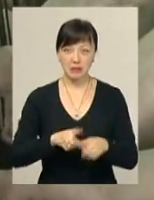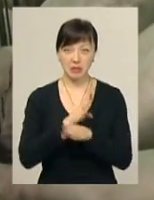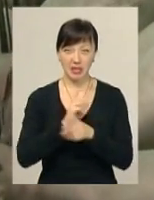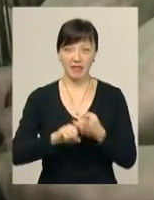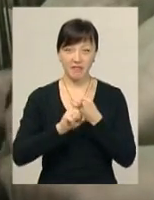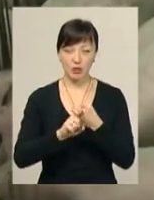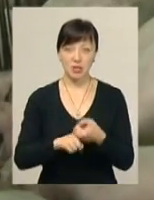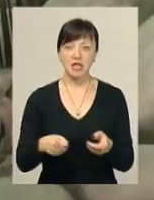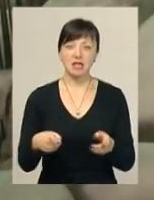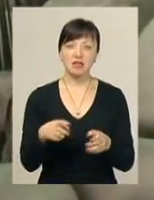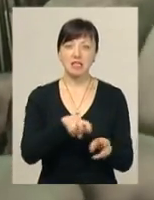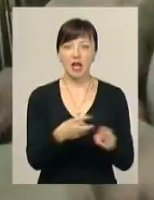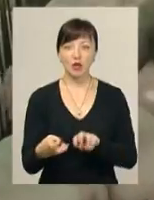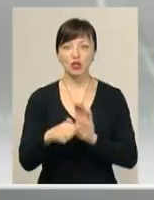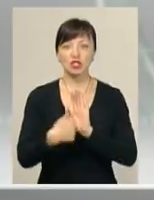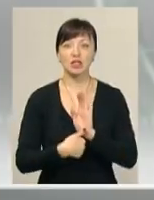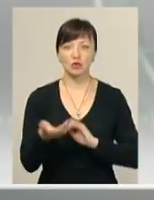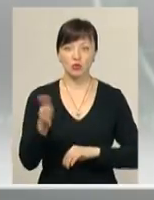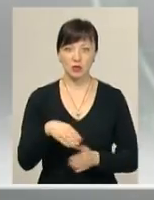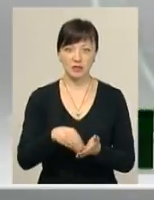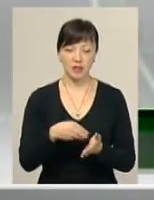вірус. Там загинули одразу 16 свиней.